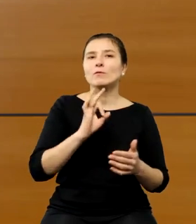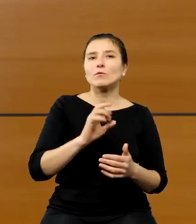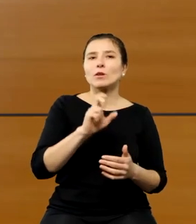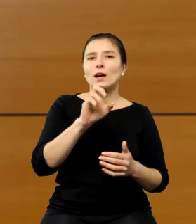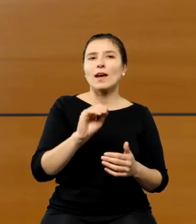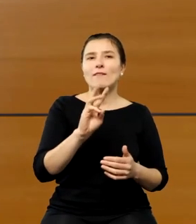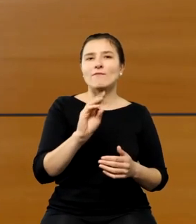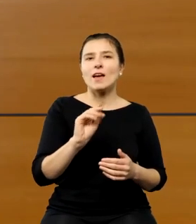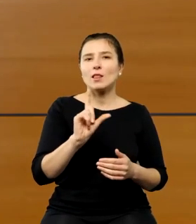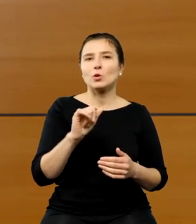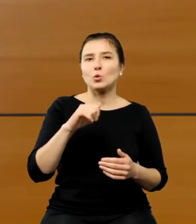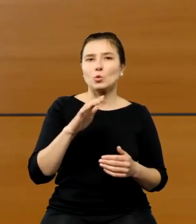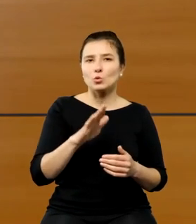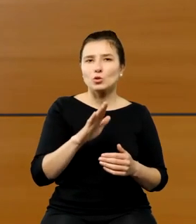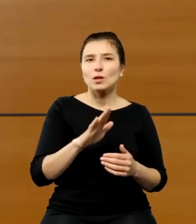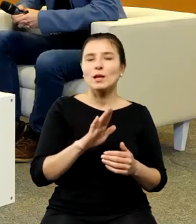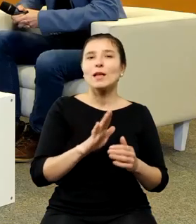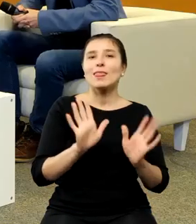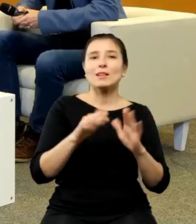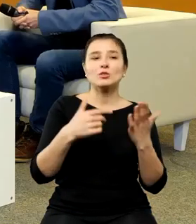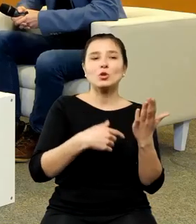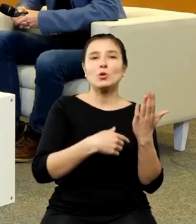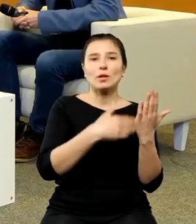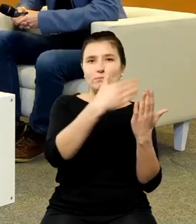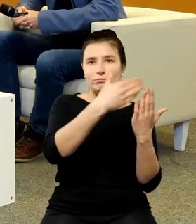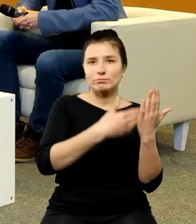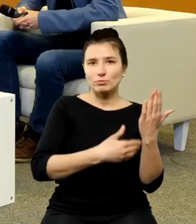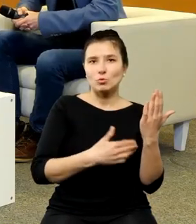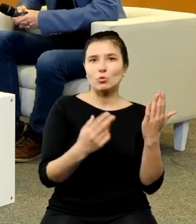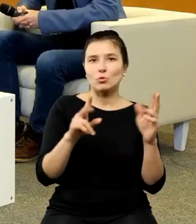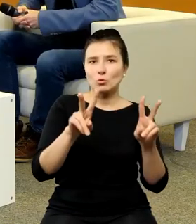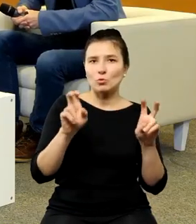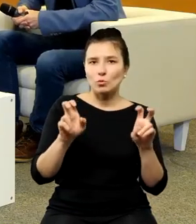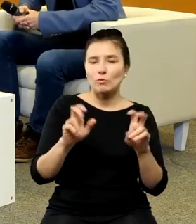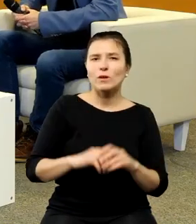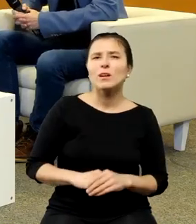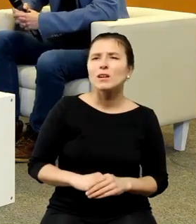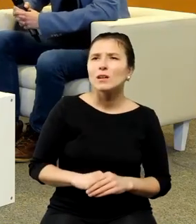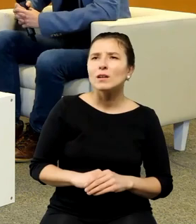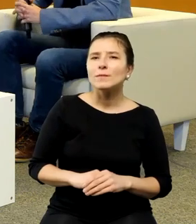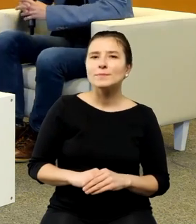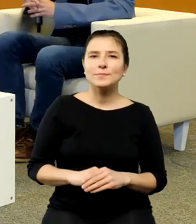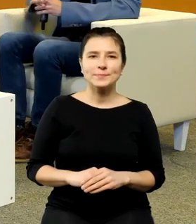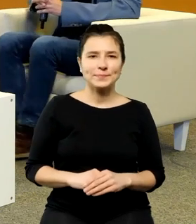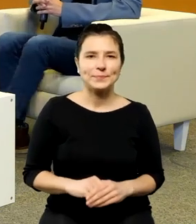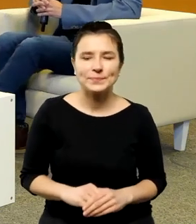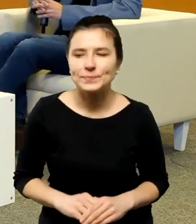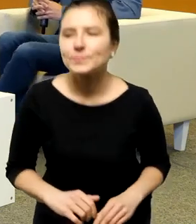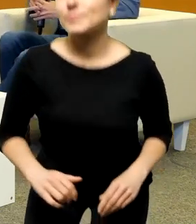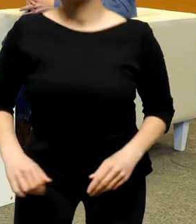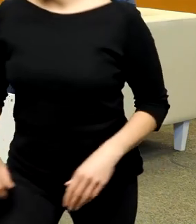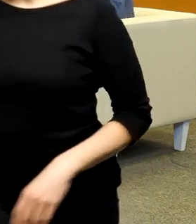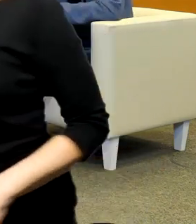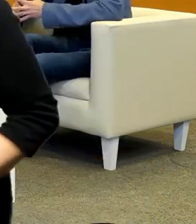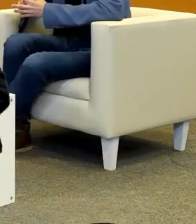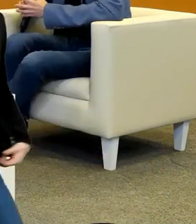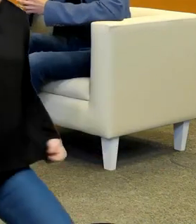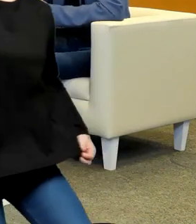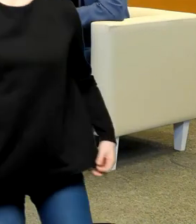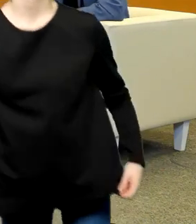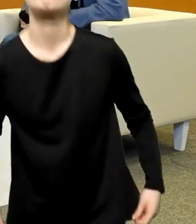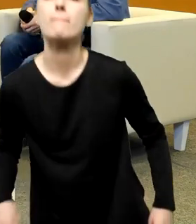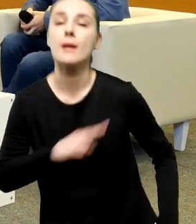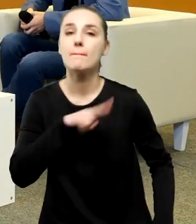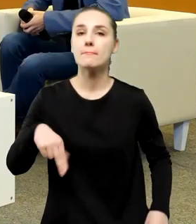tytułowych. Ale to gdybyśmy wszedł w słowo i wrócili do poprzedniego slajdu, bo mówiliśmy o wersji anglojęzycznej dzieła Mikołaja